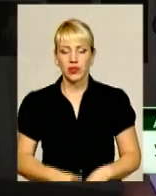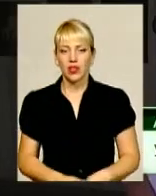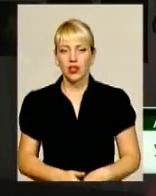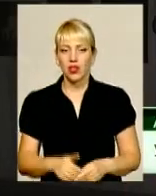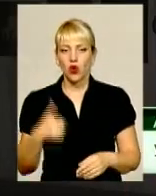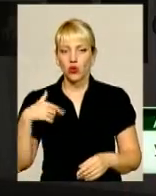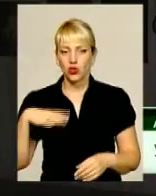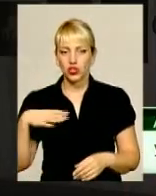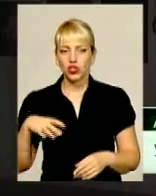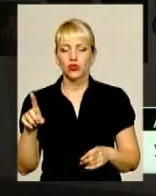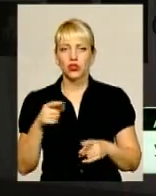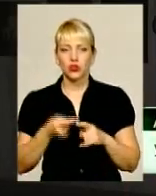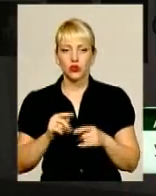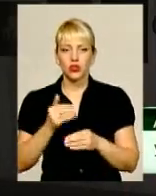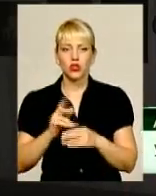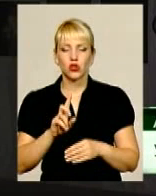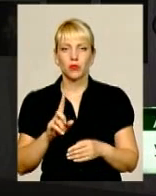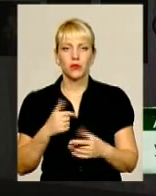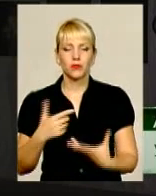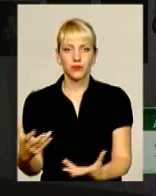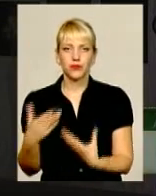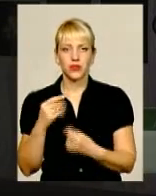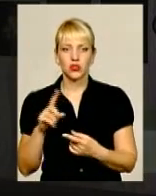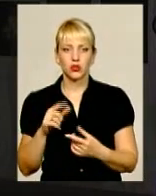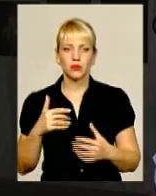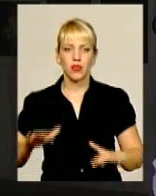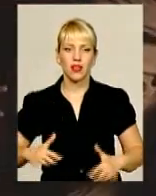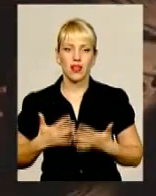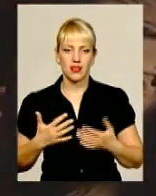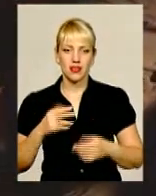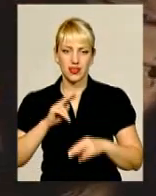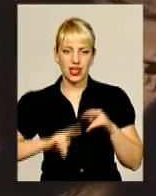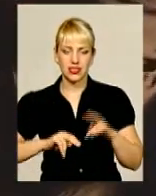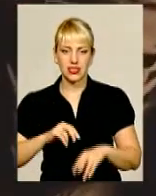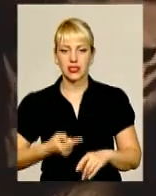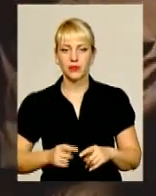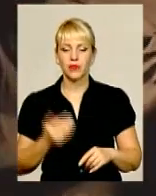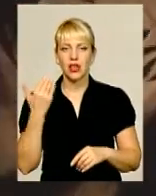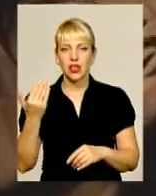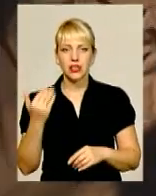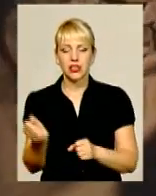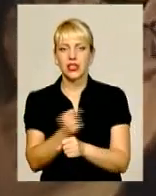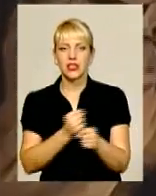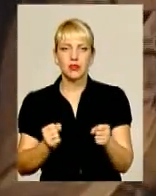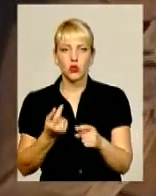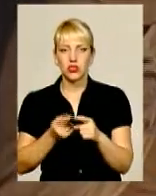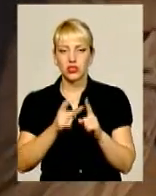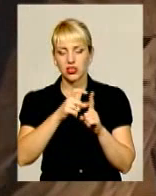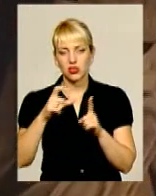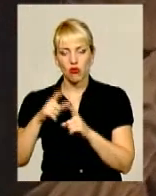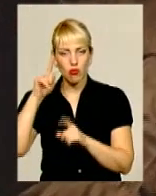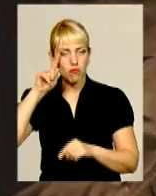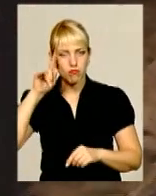дала якусь настанову і підняла мені настрій. Їхня зброя, слово, прокляті роки,